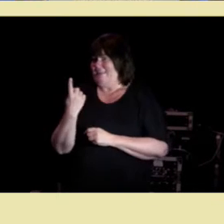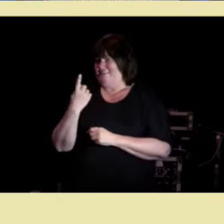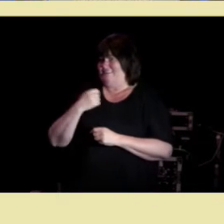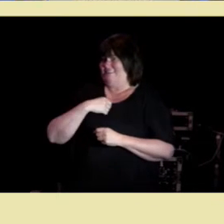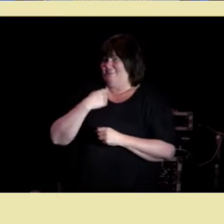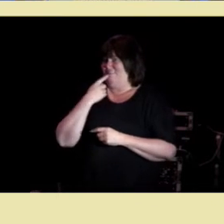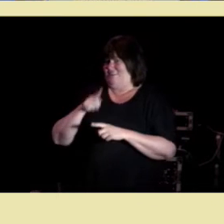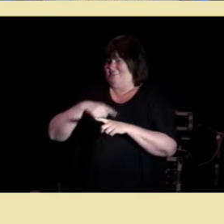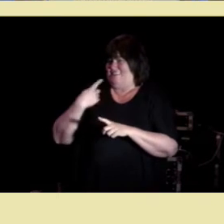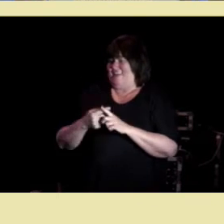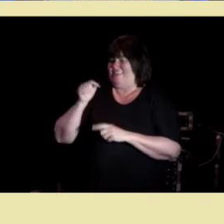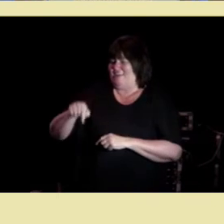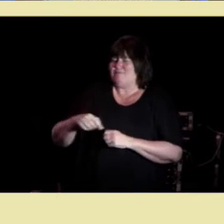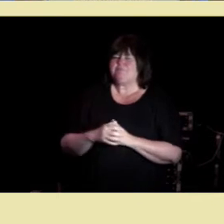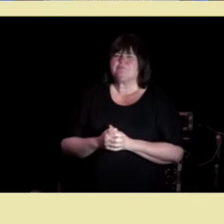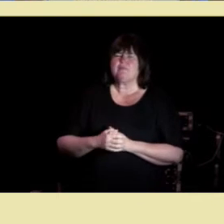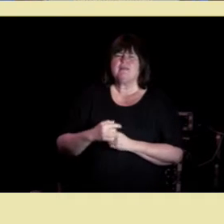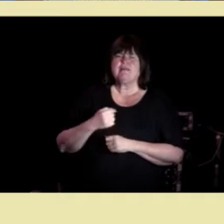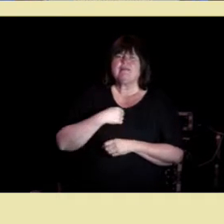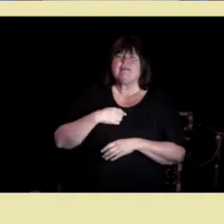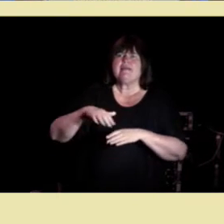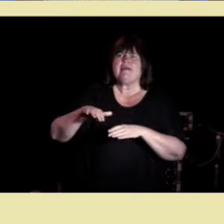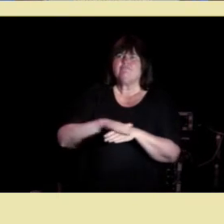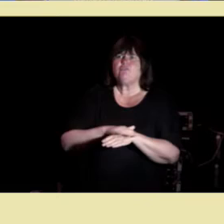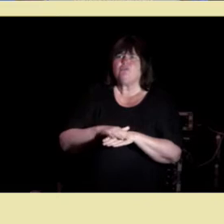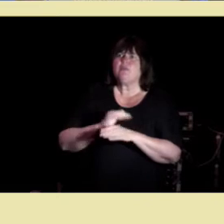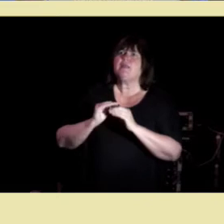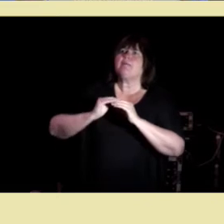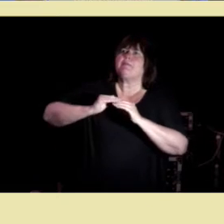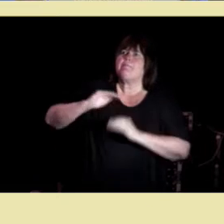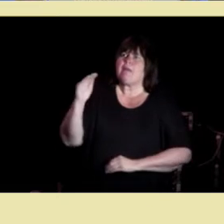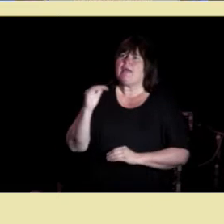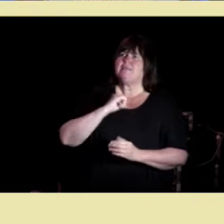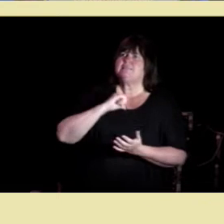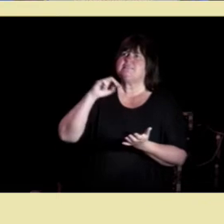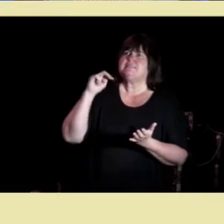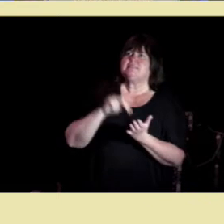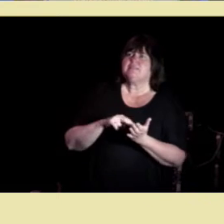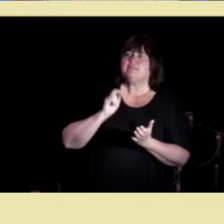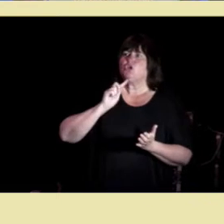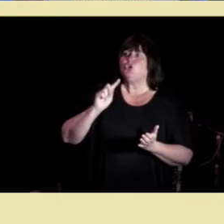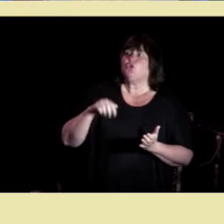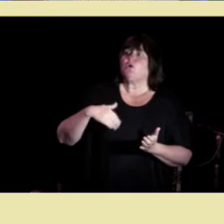jeg føler at jeg blir mer autonom når andre gir meg selvtillit